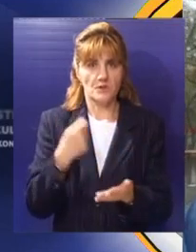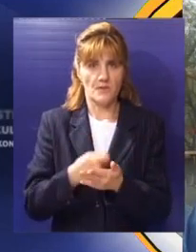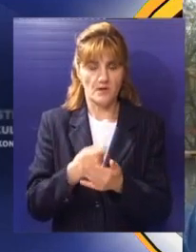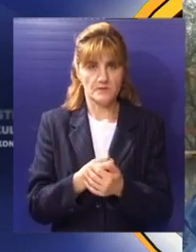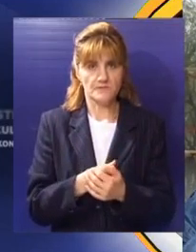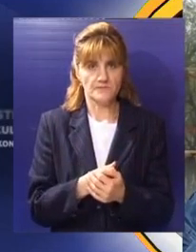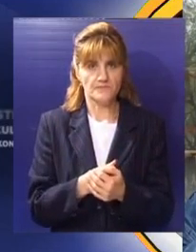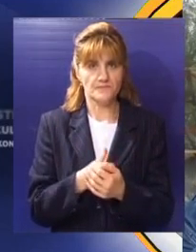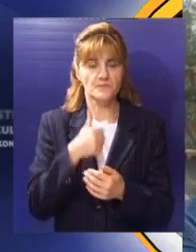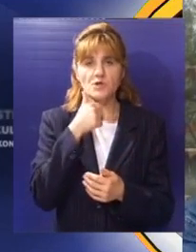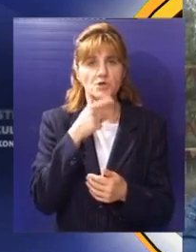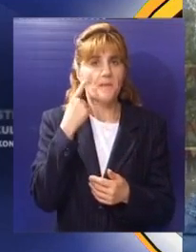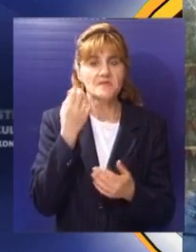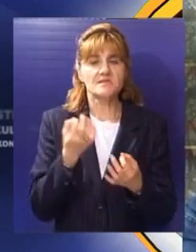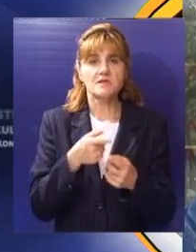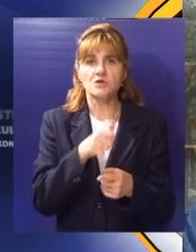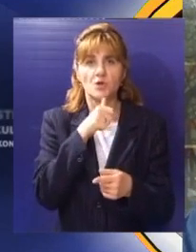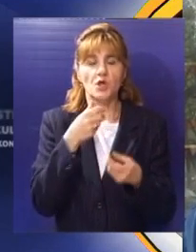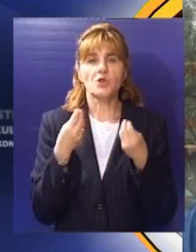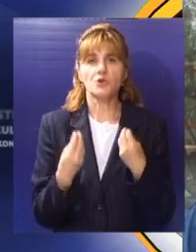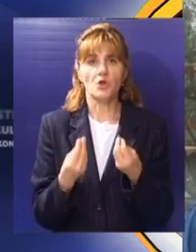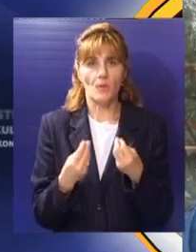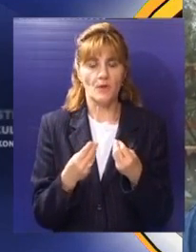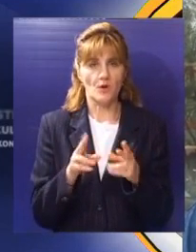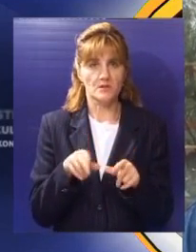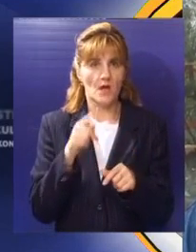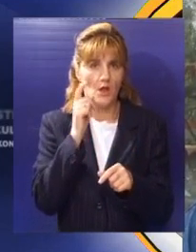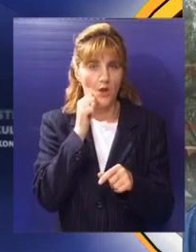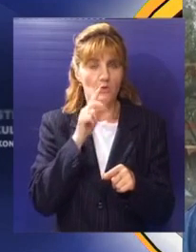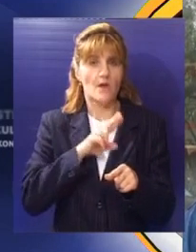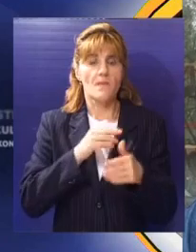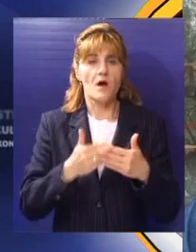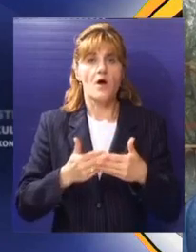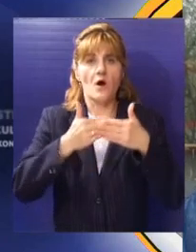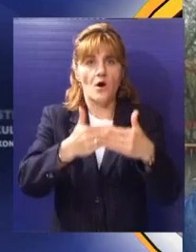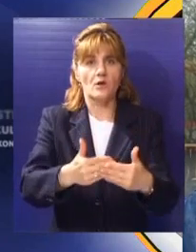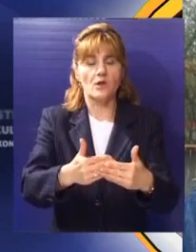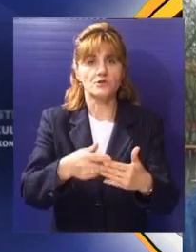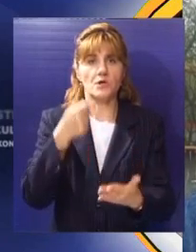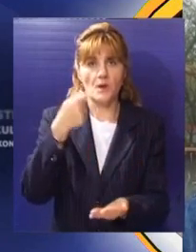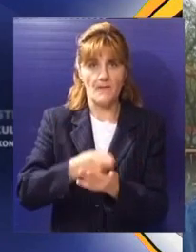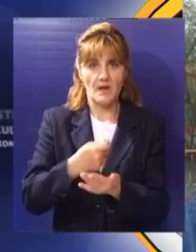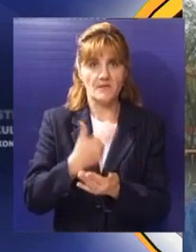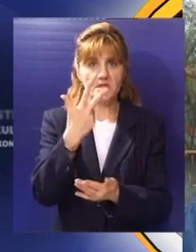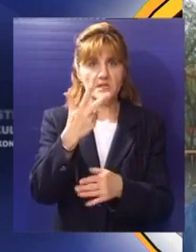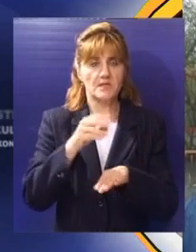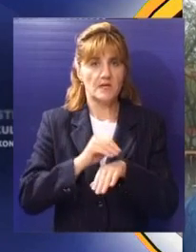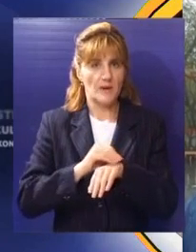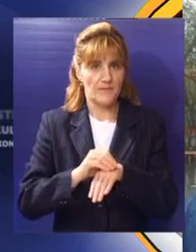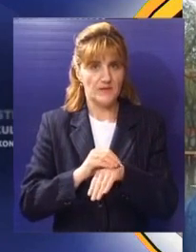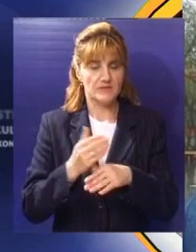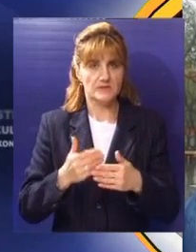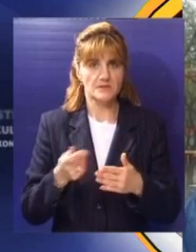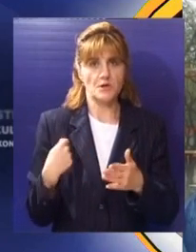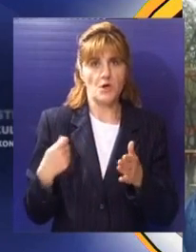mjesto je. A šta mislim, zašto je to povoljno? Zašto to je odloženo za građanje? Pa ima odloženo plaćanje, čujem da na tri